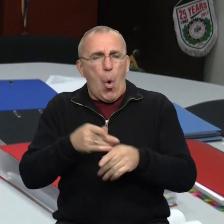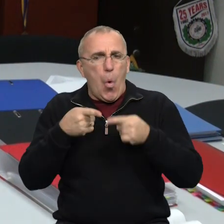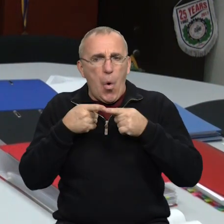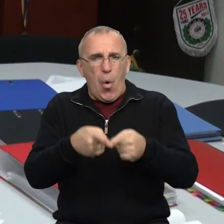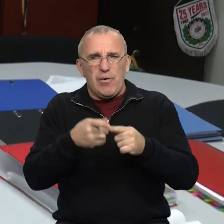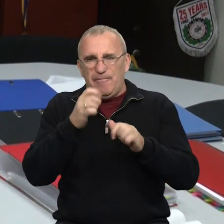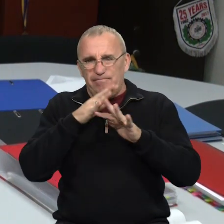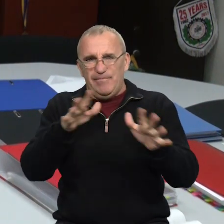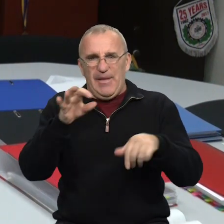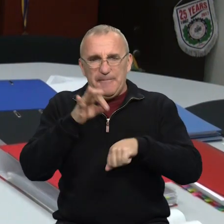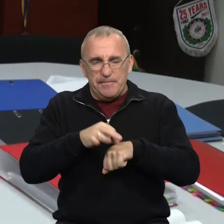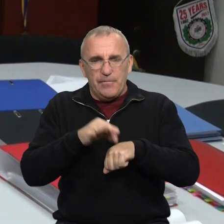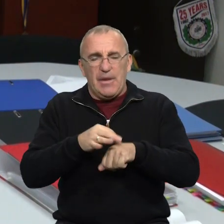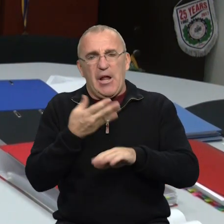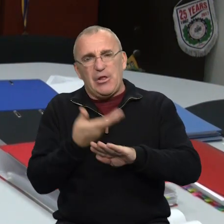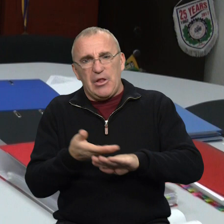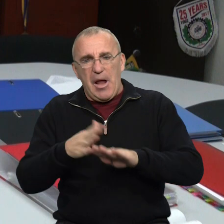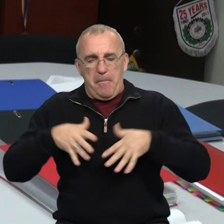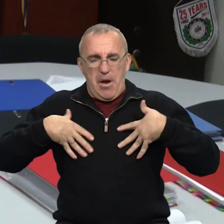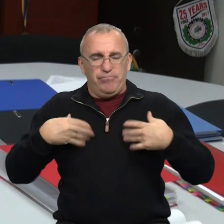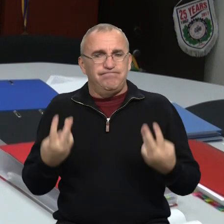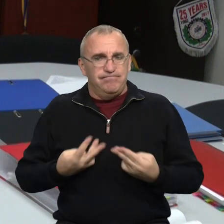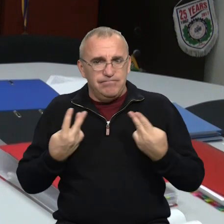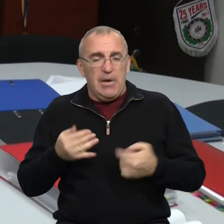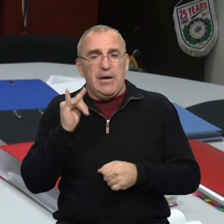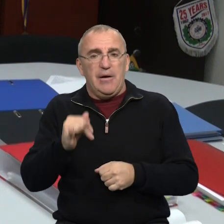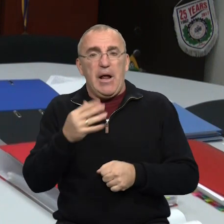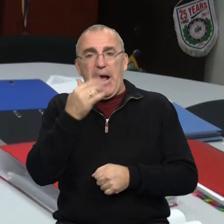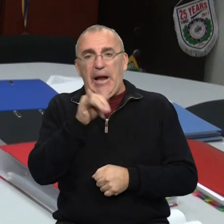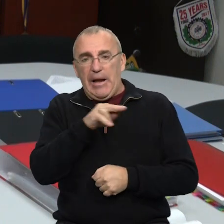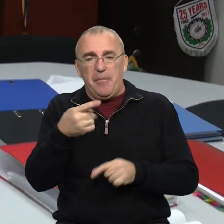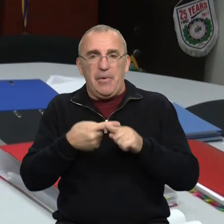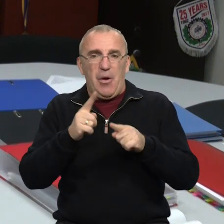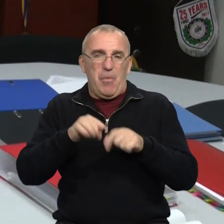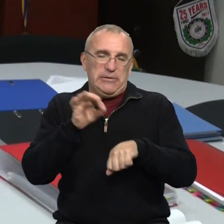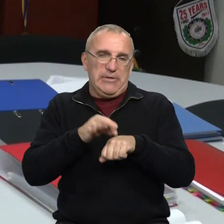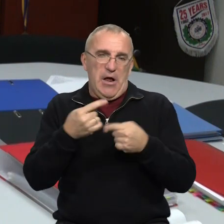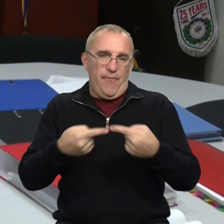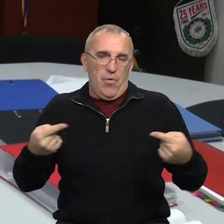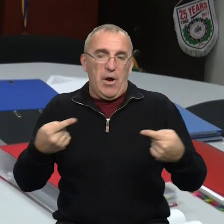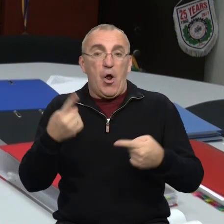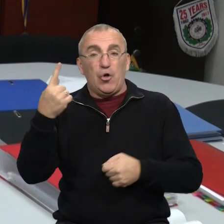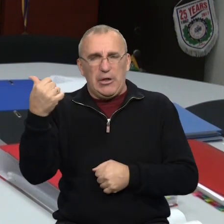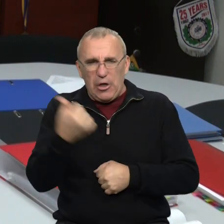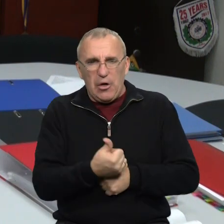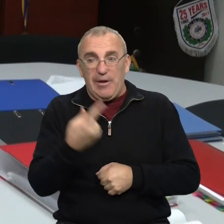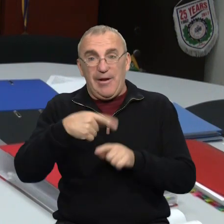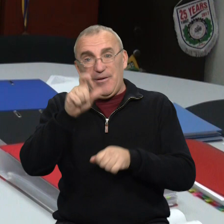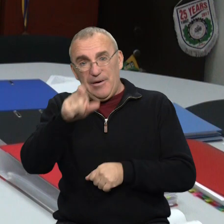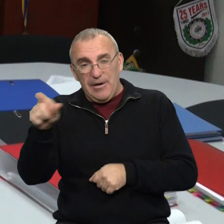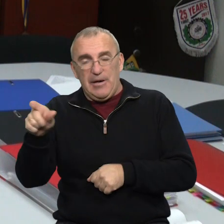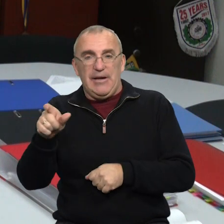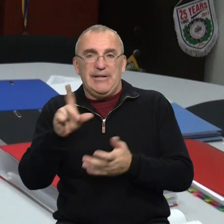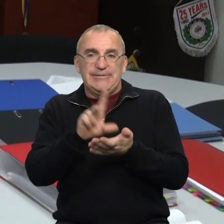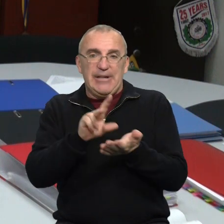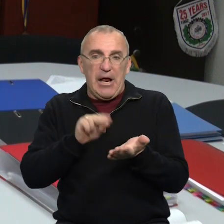гострим респіраторним синдромом, із тяжкими пневмоніями, а також із грипоподібними захворюваннями. Щотижнево таких пацієнтів